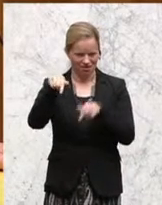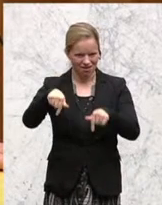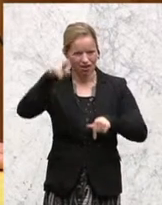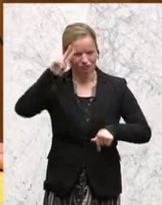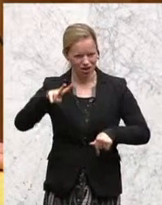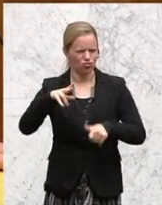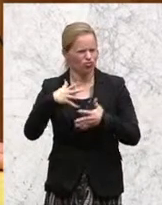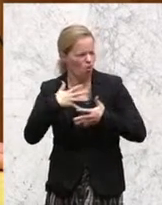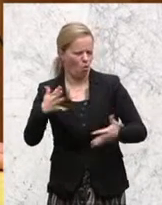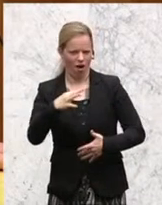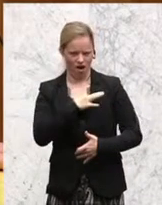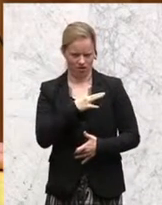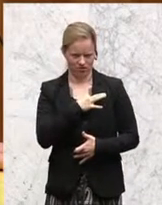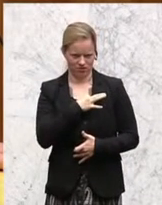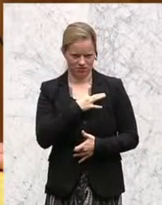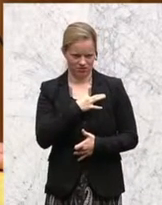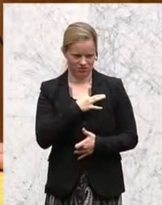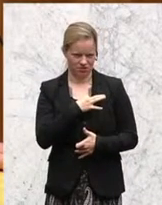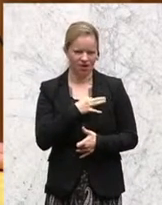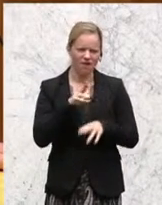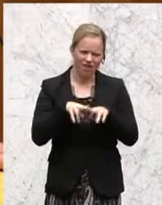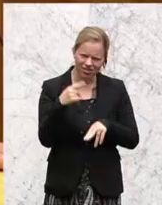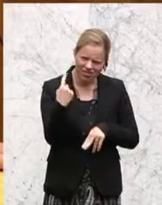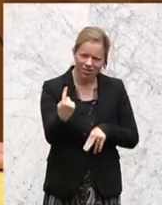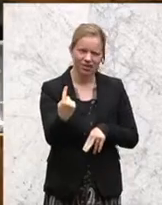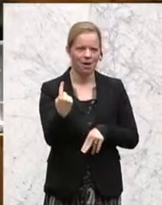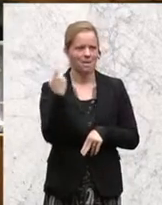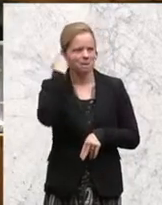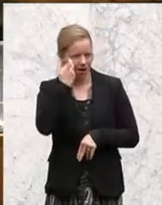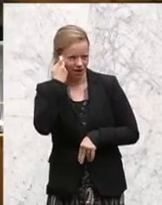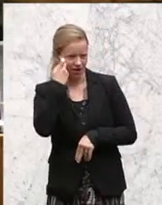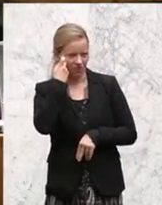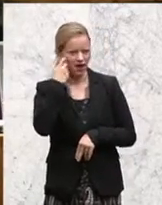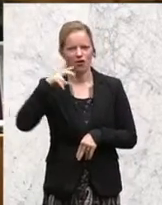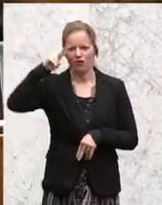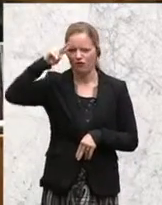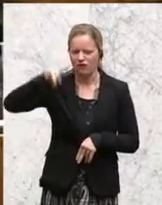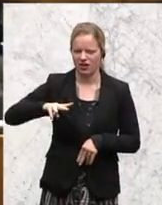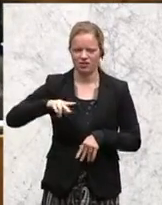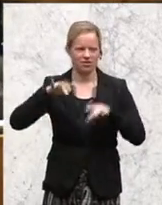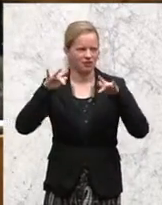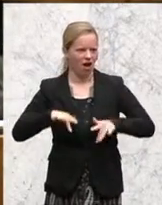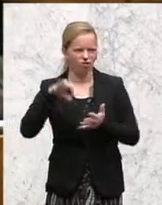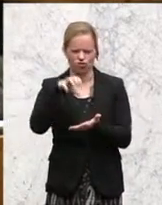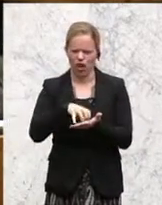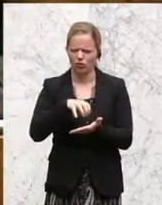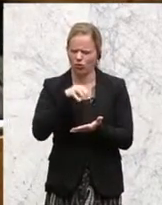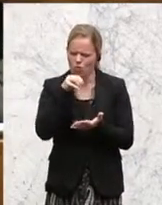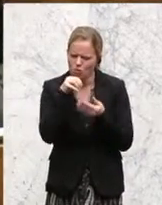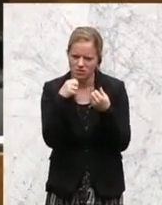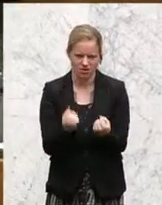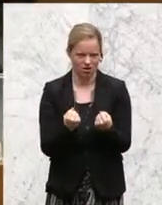wenn er meint, dass Wien wirklich eine derart unsichere Stadt ist,